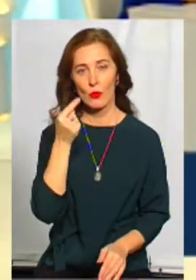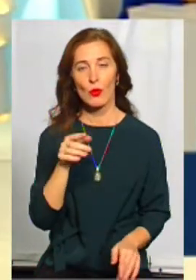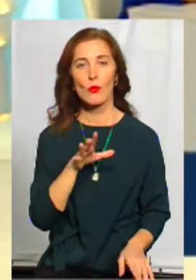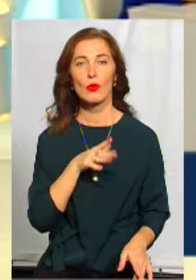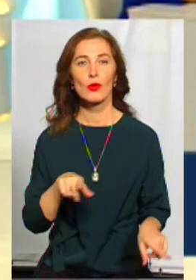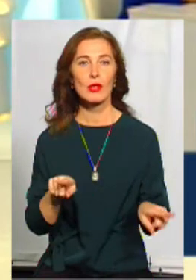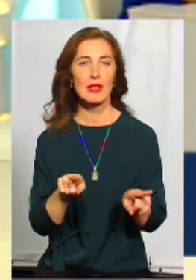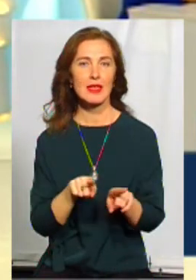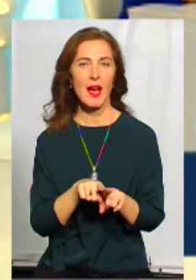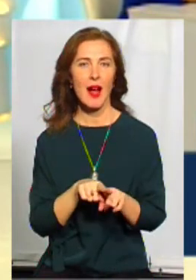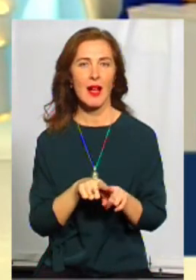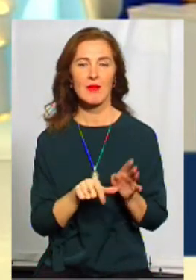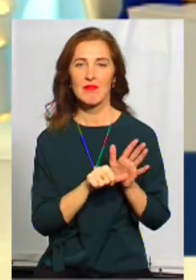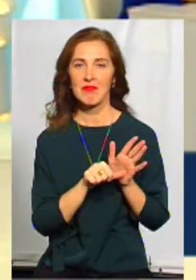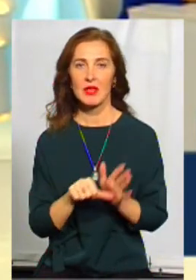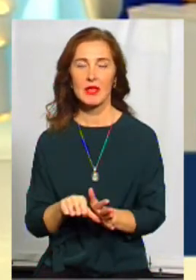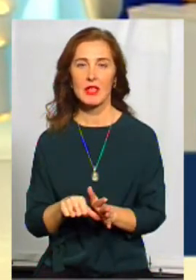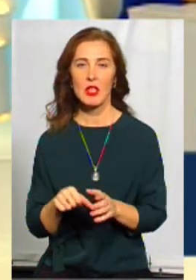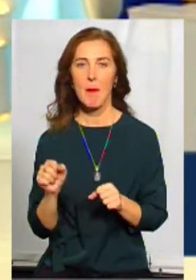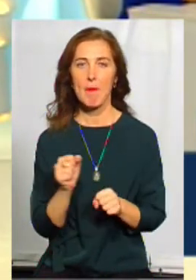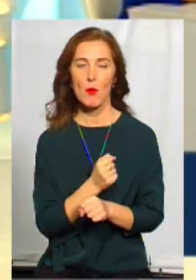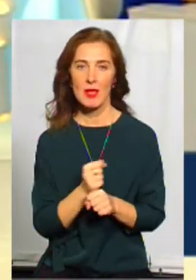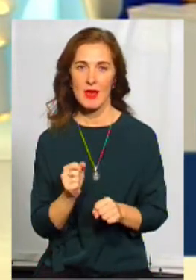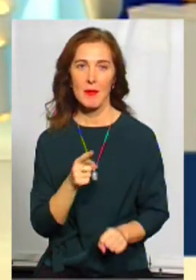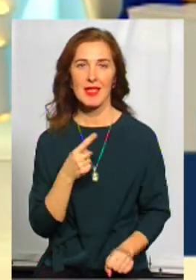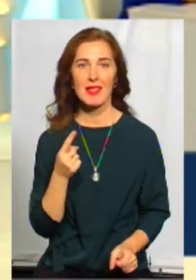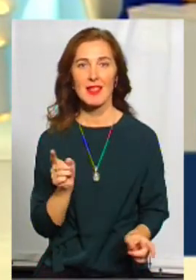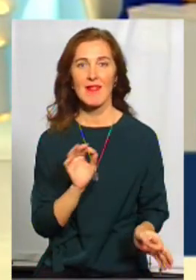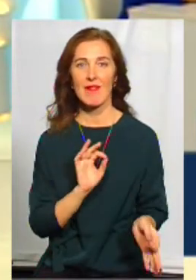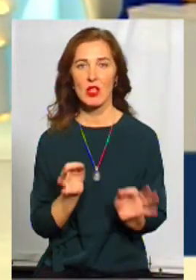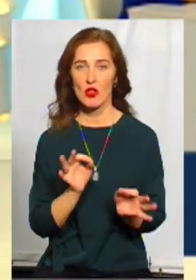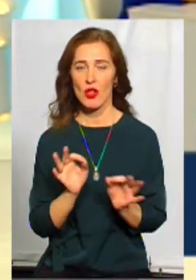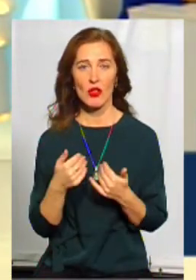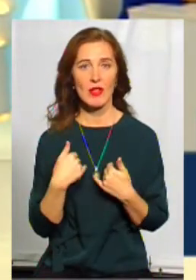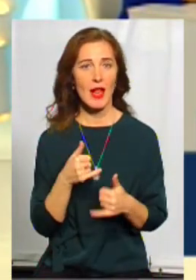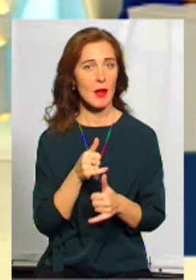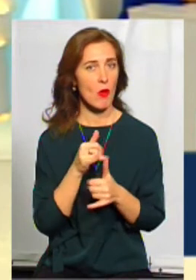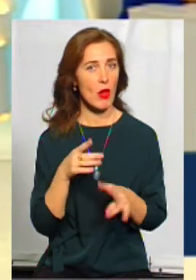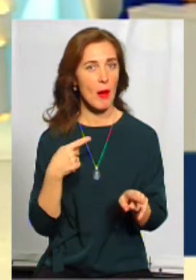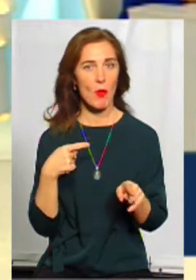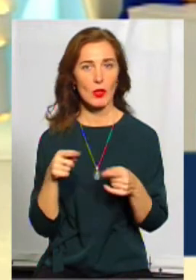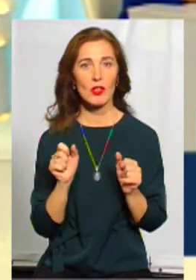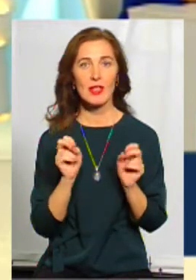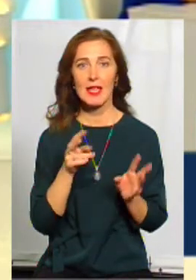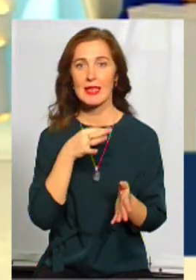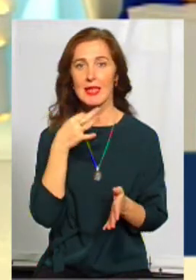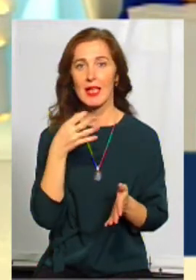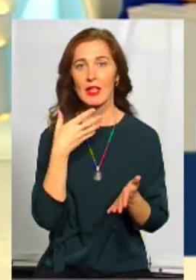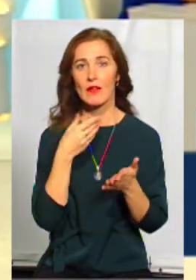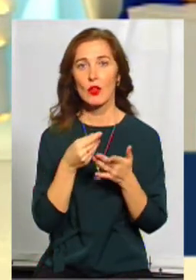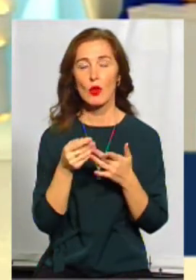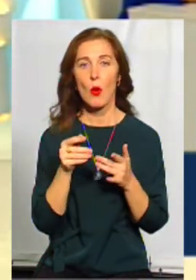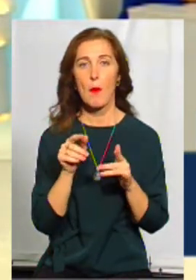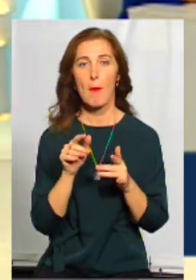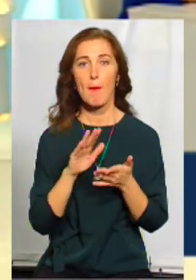ганебно принижена побиттям. І, звичайно, я не могла по-іншому, як висловити свою позицію